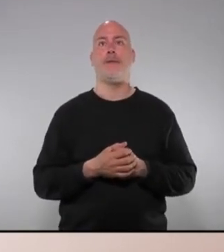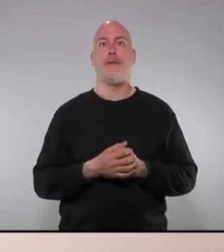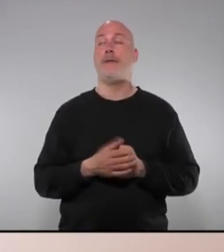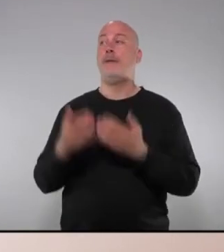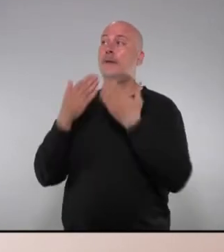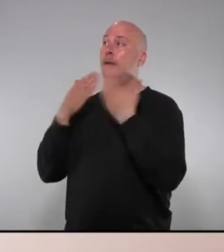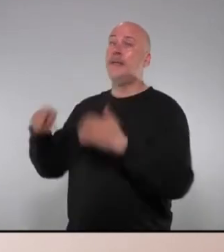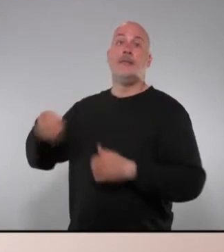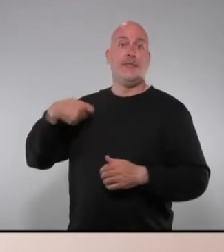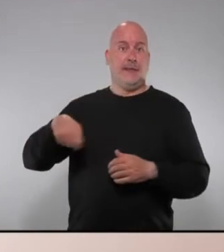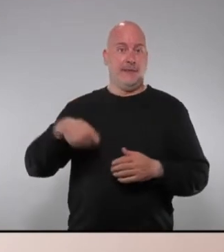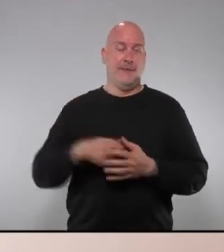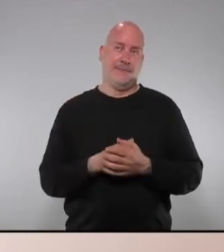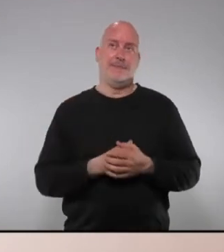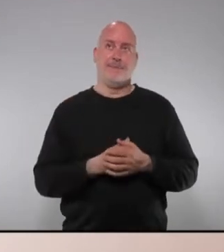Gràcies, presidenta.